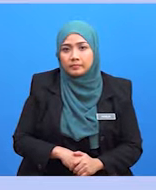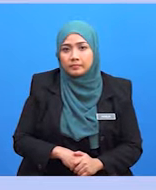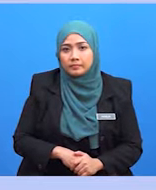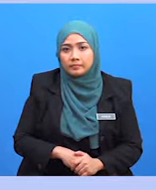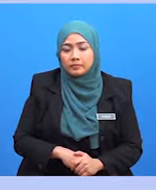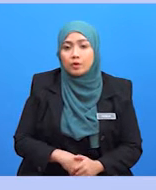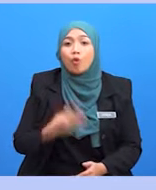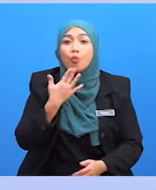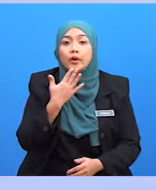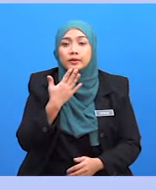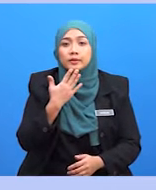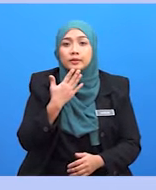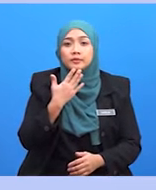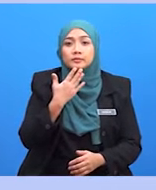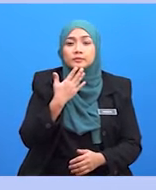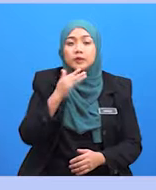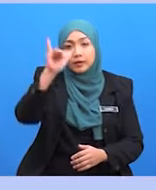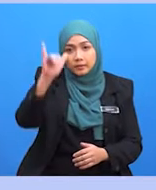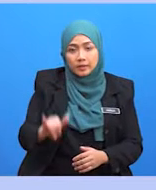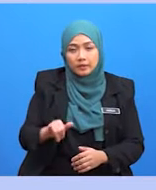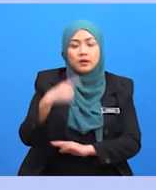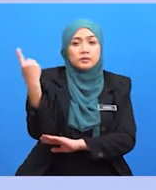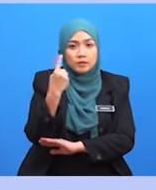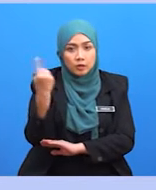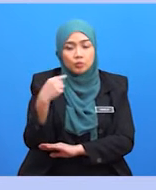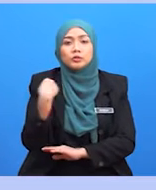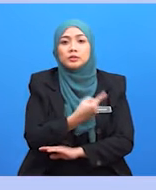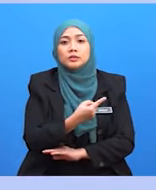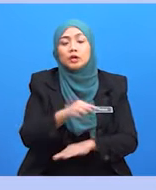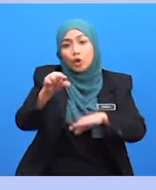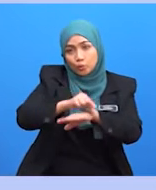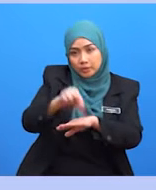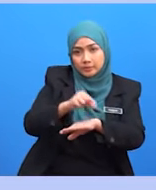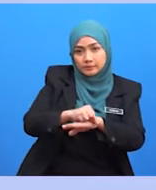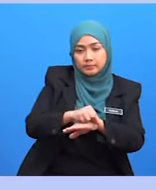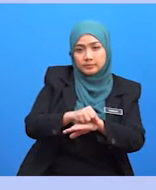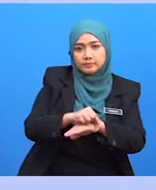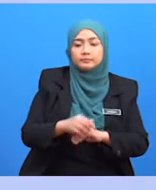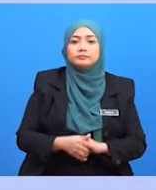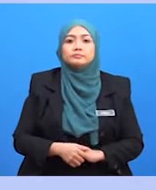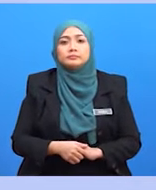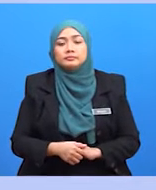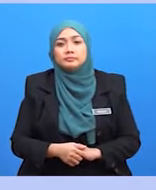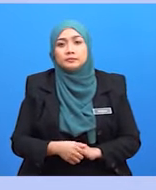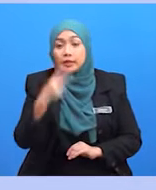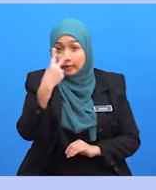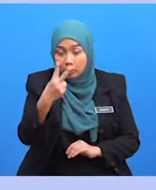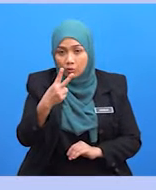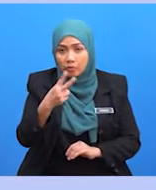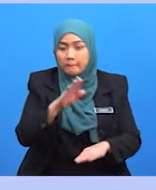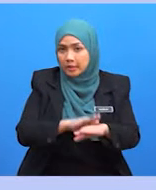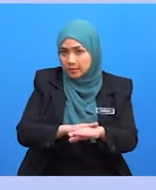Berikut adalah warna korporat bagi cetakan CMYK. jika dilihat di sini